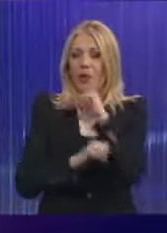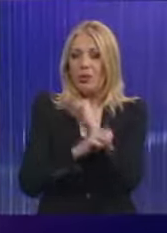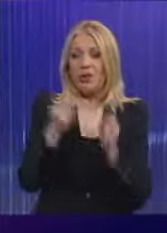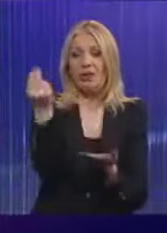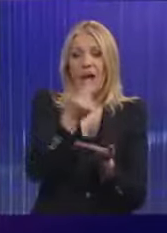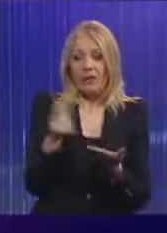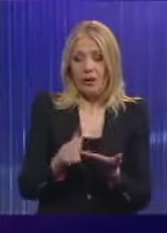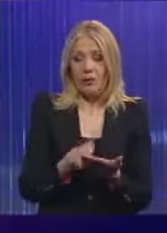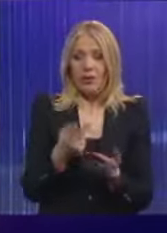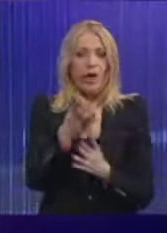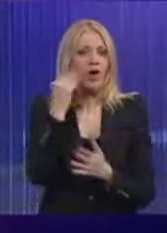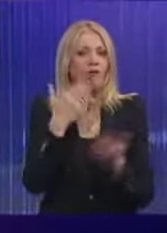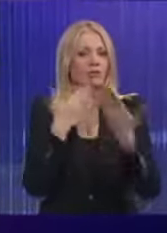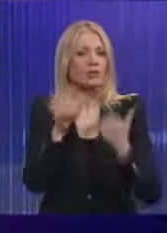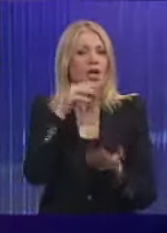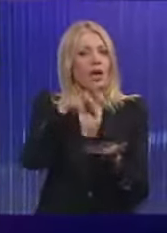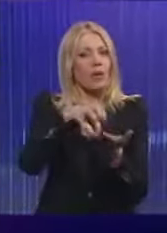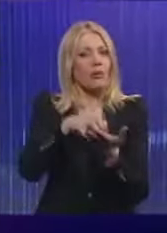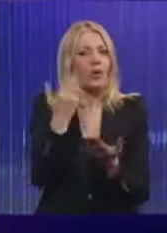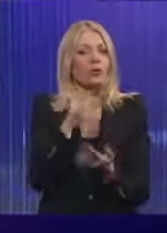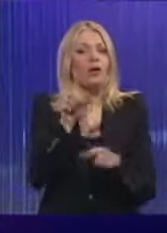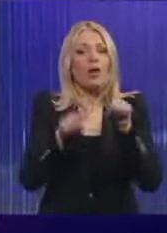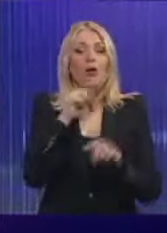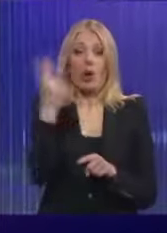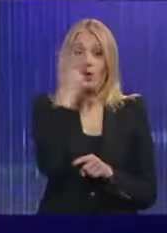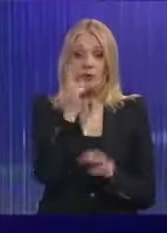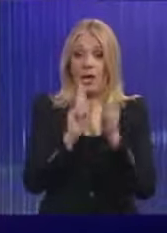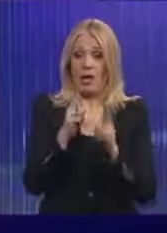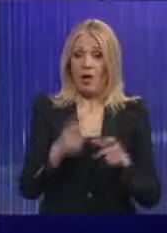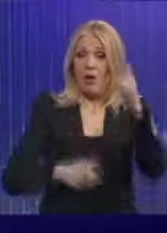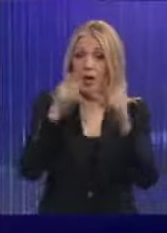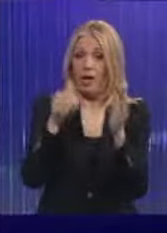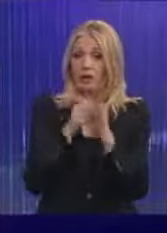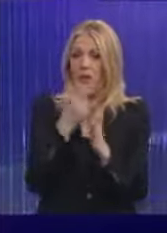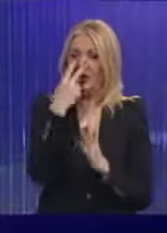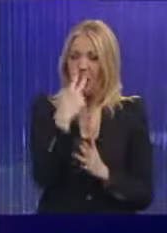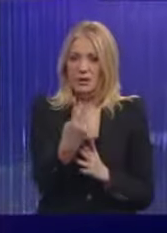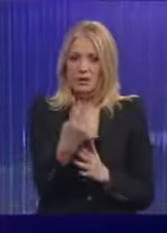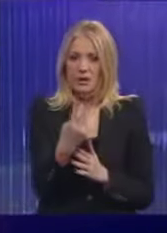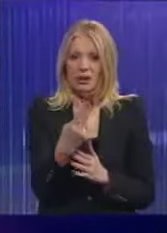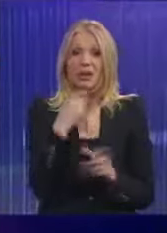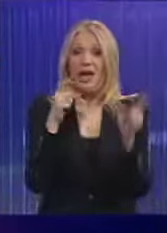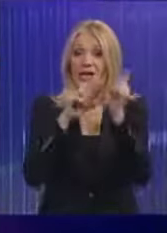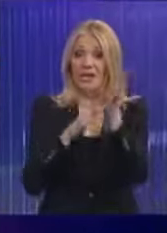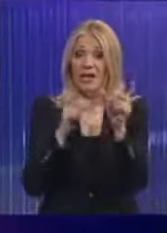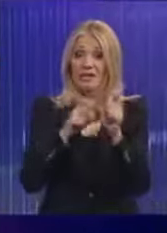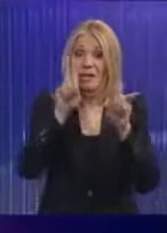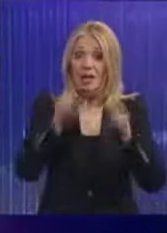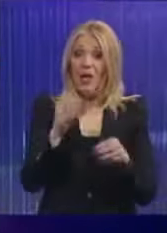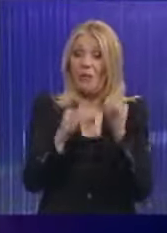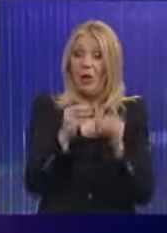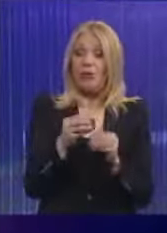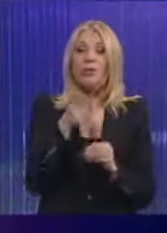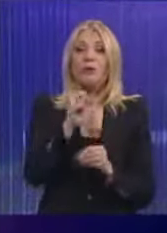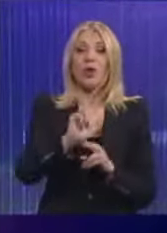skupštini grada Novog Sada, pa i na republičkom nivou od nekoga ko se razume kako grad treba da izgleda. Da li SNS ima problem sa tim